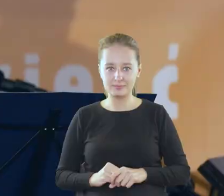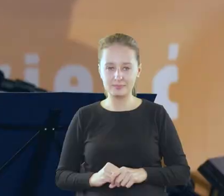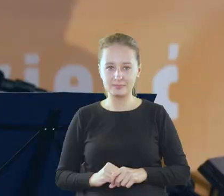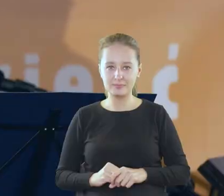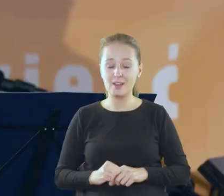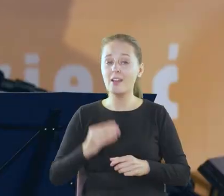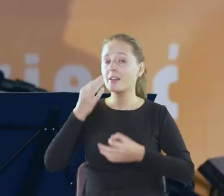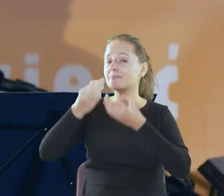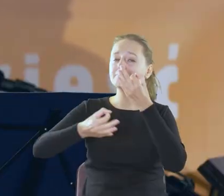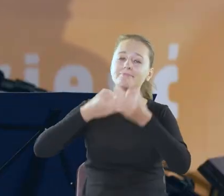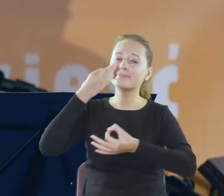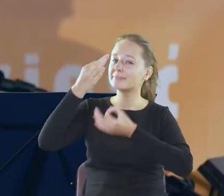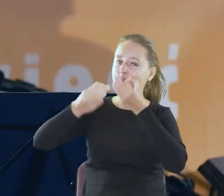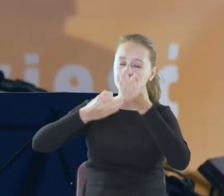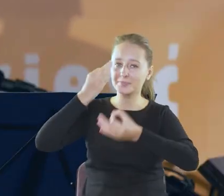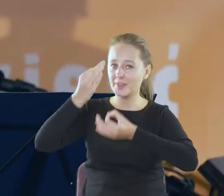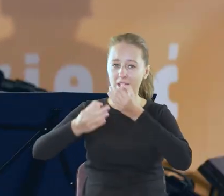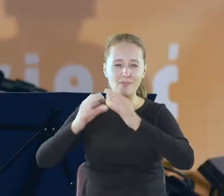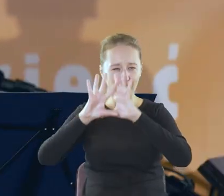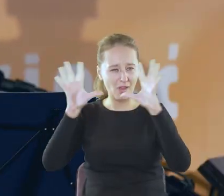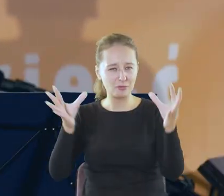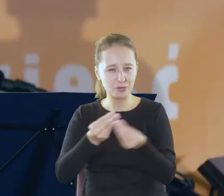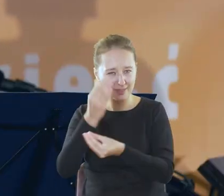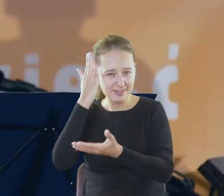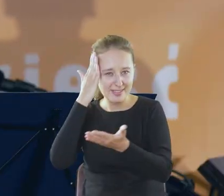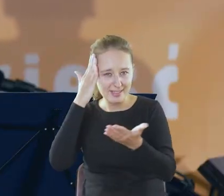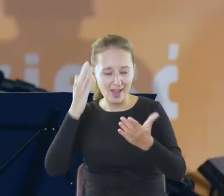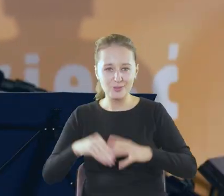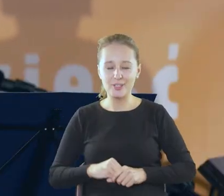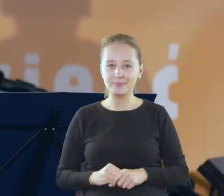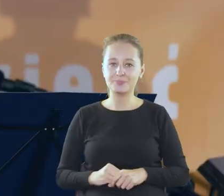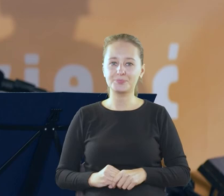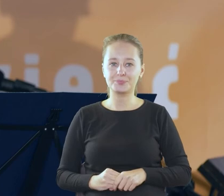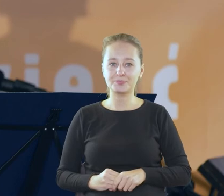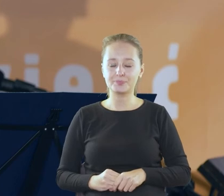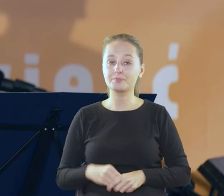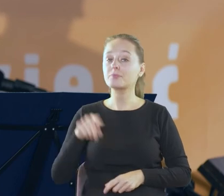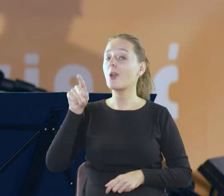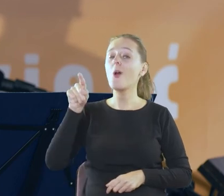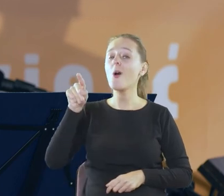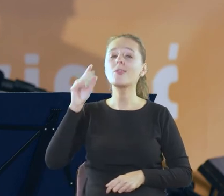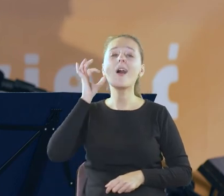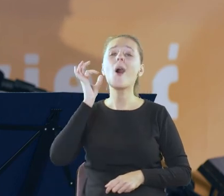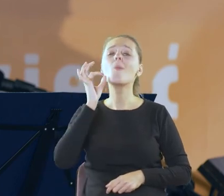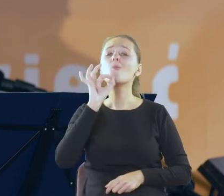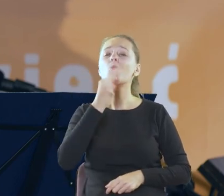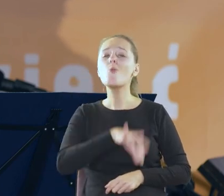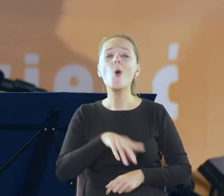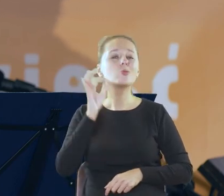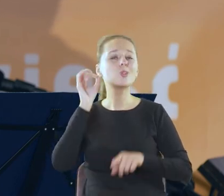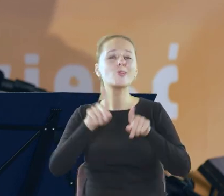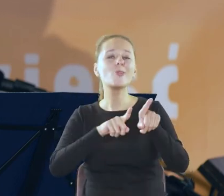tę pieśń którą wszyscy znacie ona młodsza siostra Mickiewicza